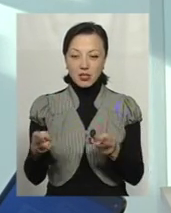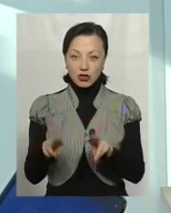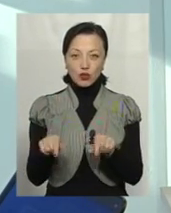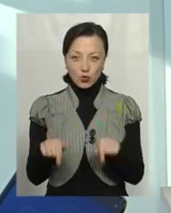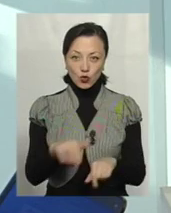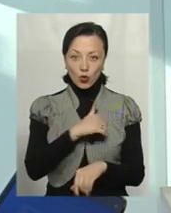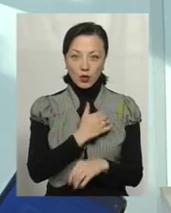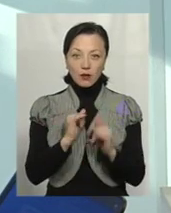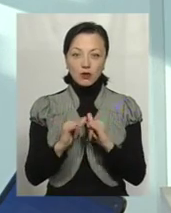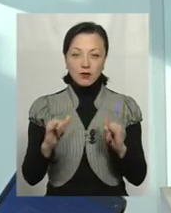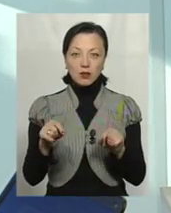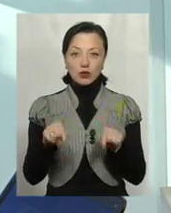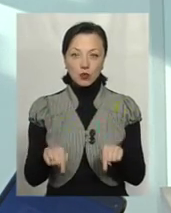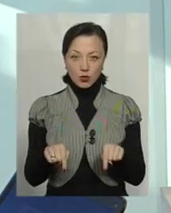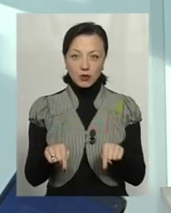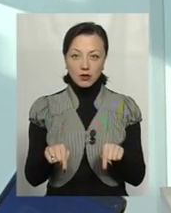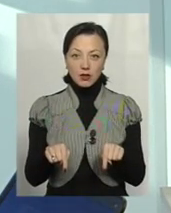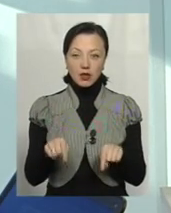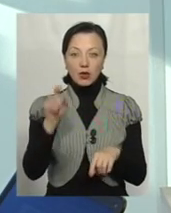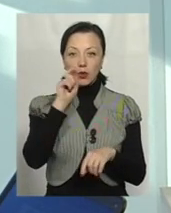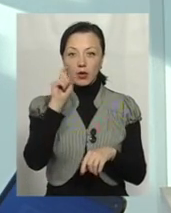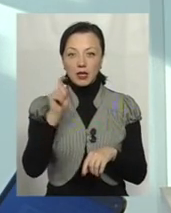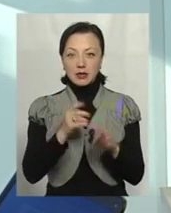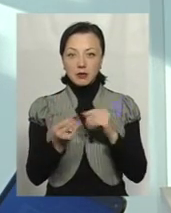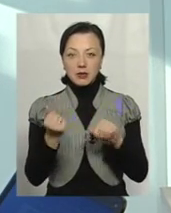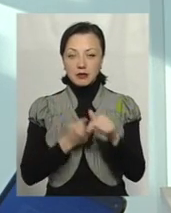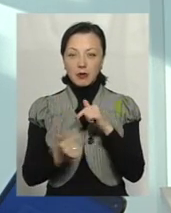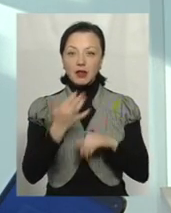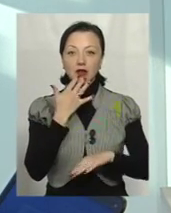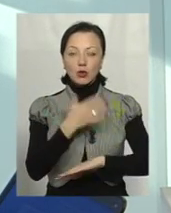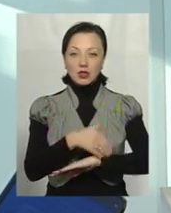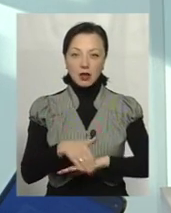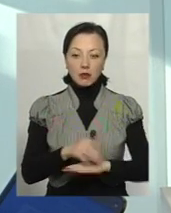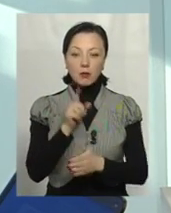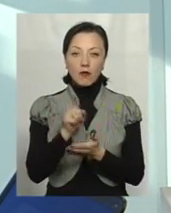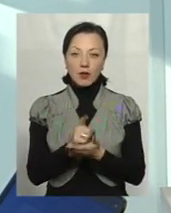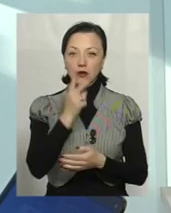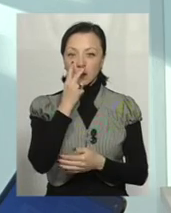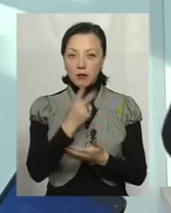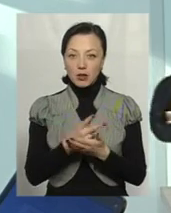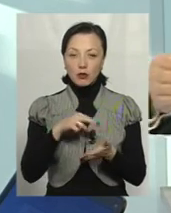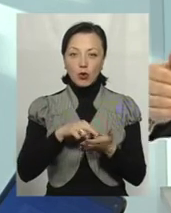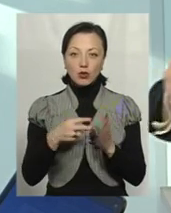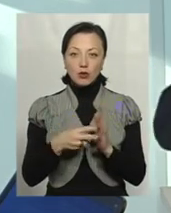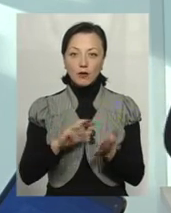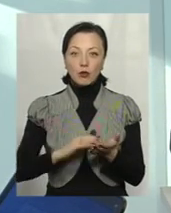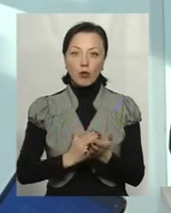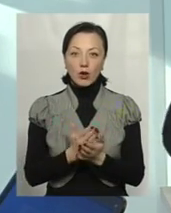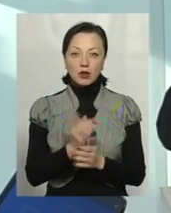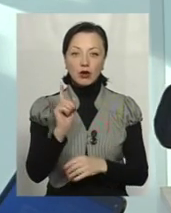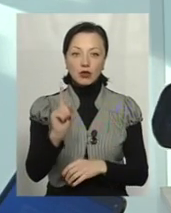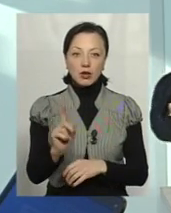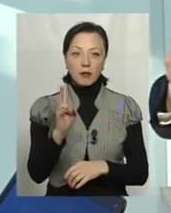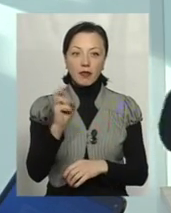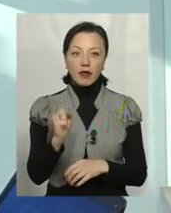і хотів розвиватись тут, і український бізнесмен, і іноземний повинен бачити прогнозовану політику хоча б